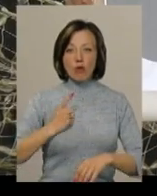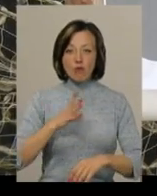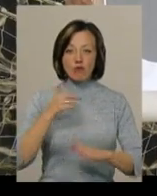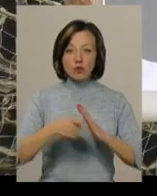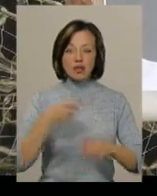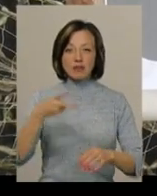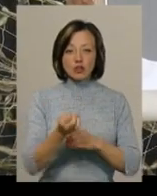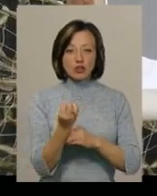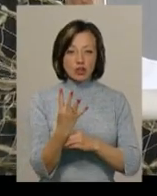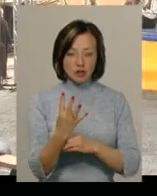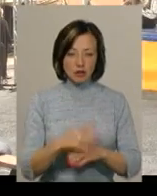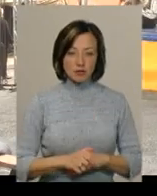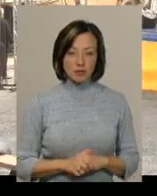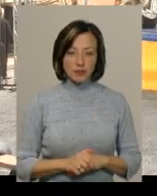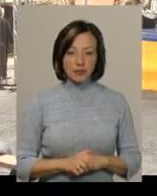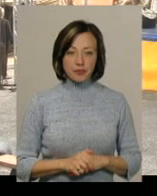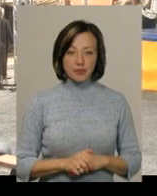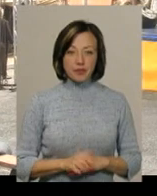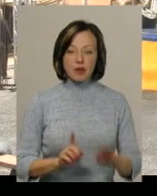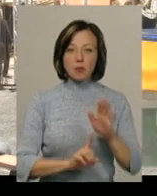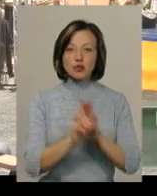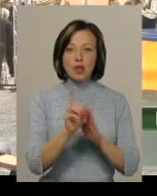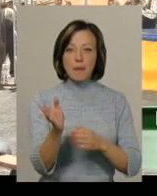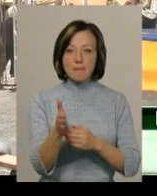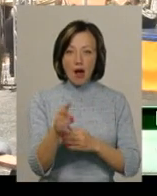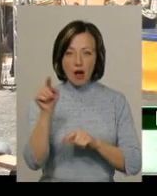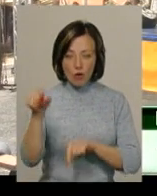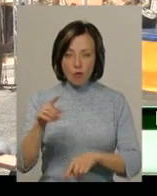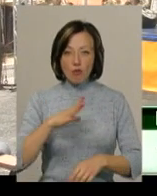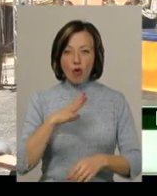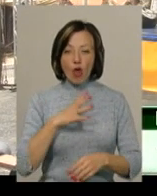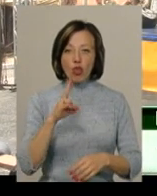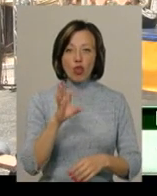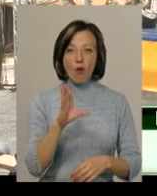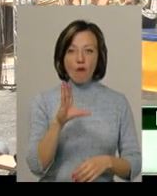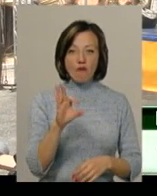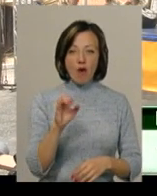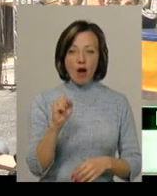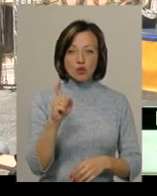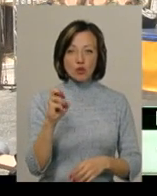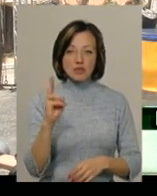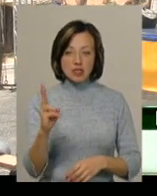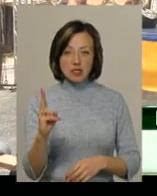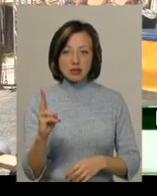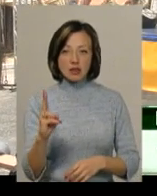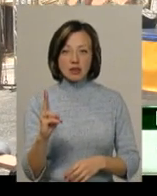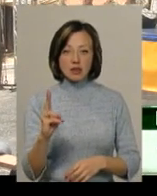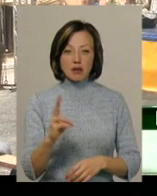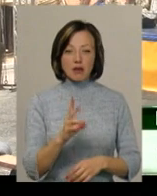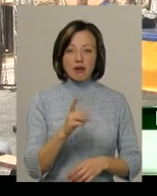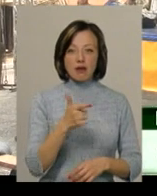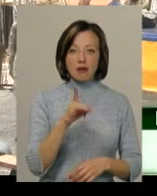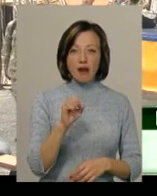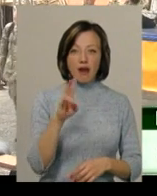у 2014-му. Починали з Маріуполя, потім був Новоазовськ, Гранітна,